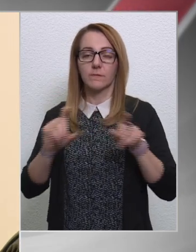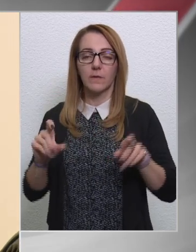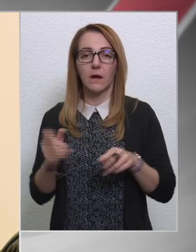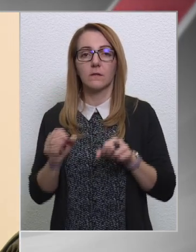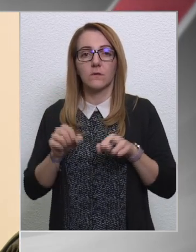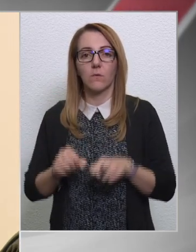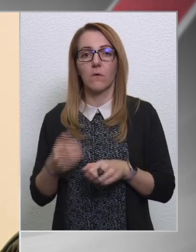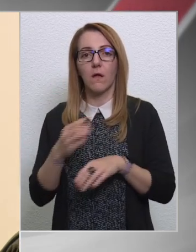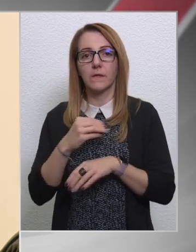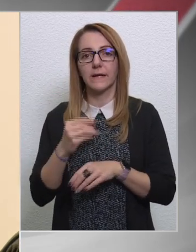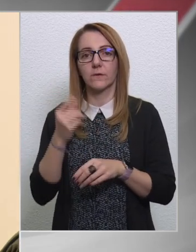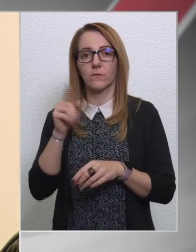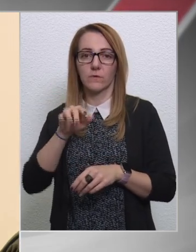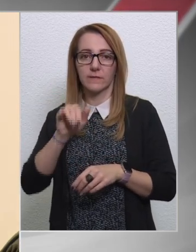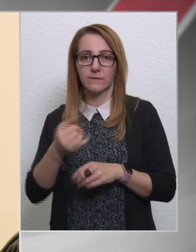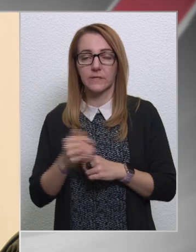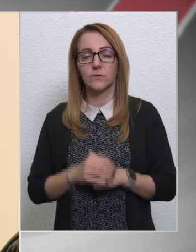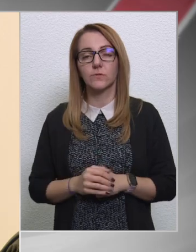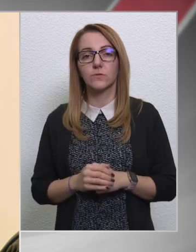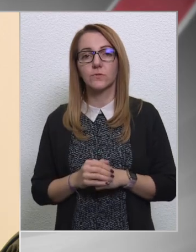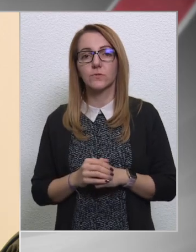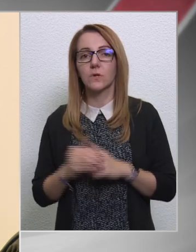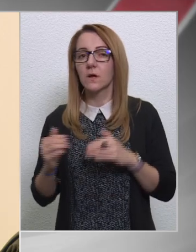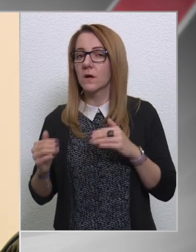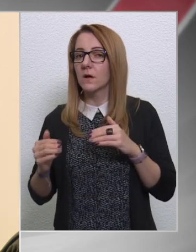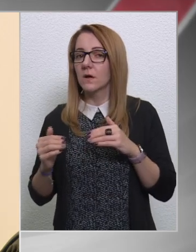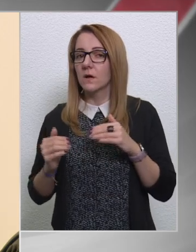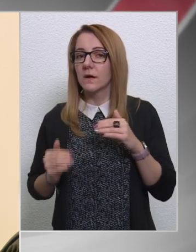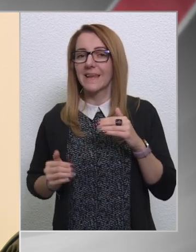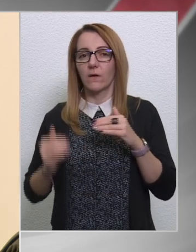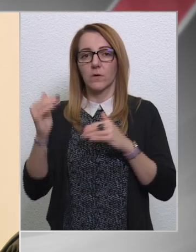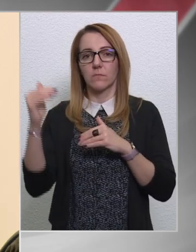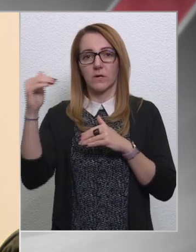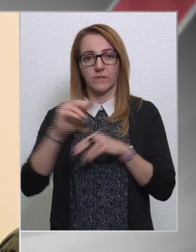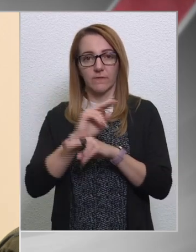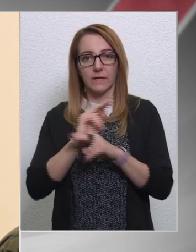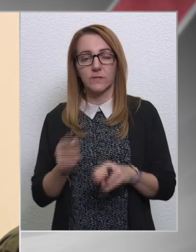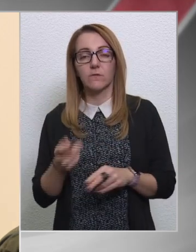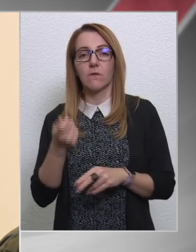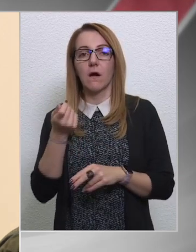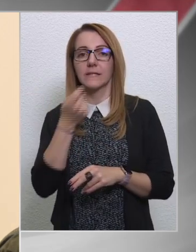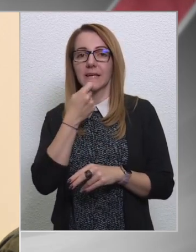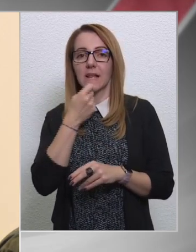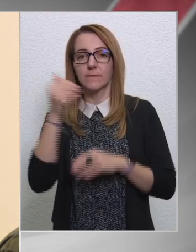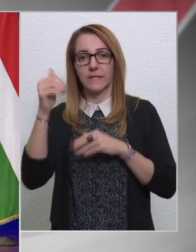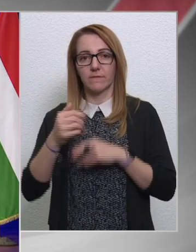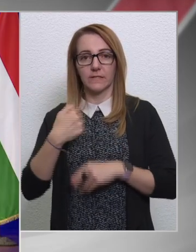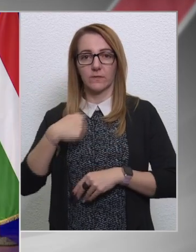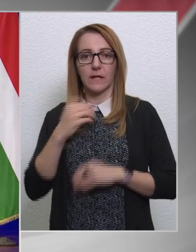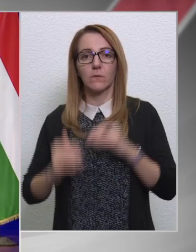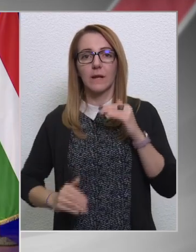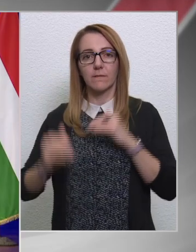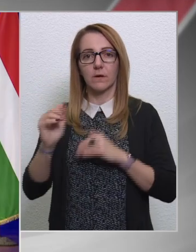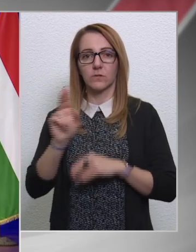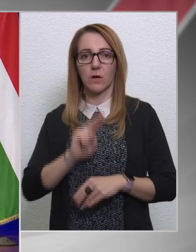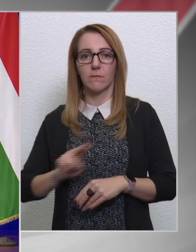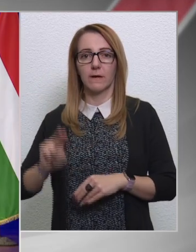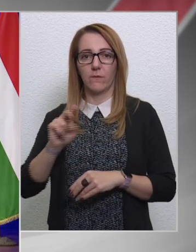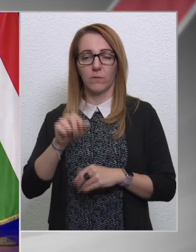Nagyon komolyan gyengült a forint, rekordmagas infláció van az országban, ugye az élelmiszer infláció nálunk a legmagasabb az egész unióban,